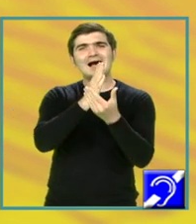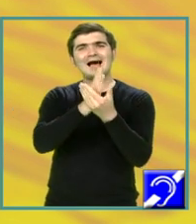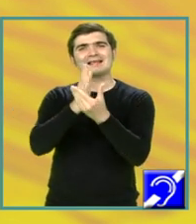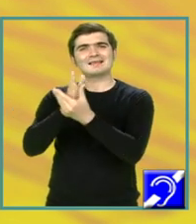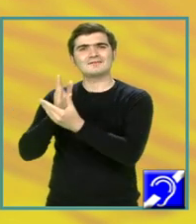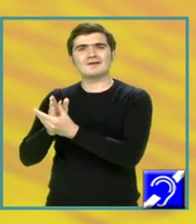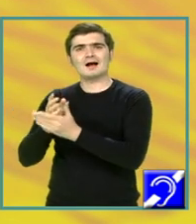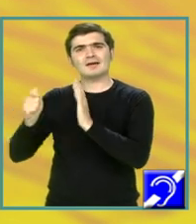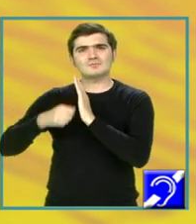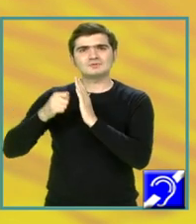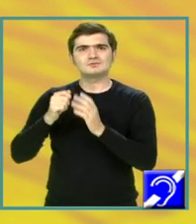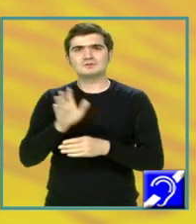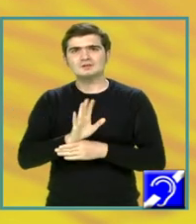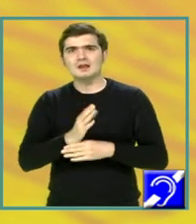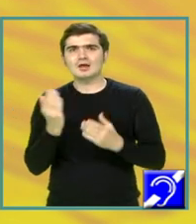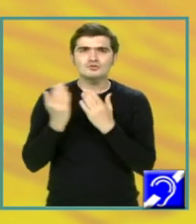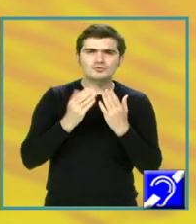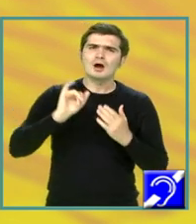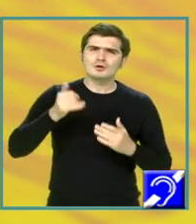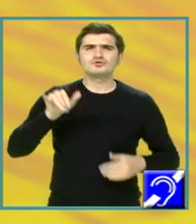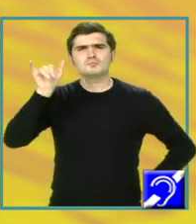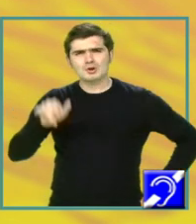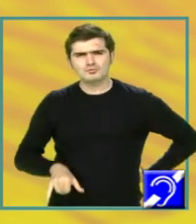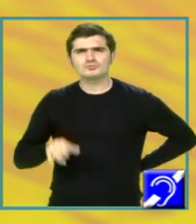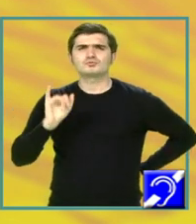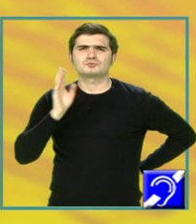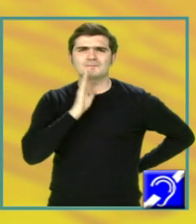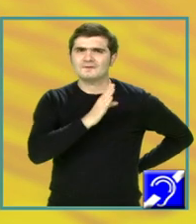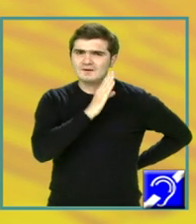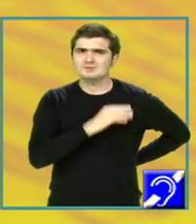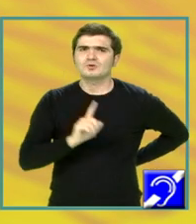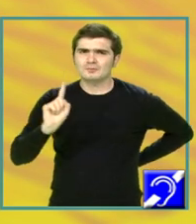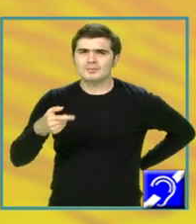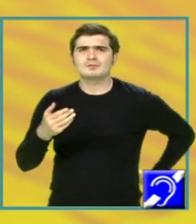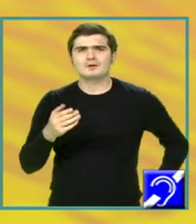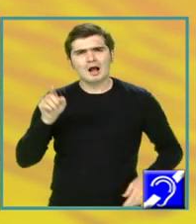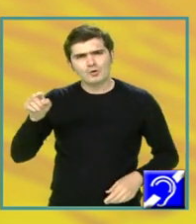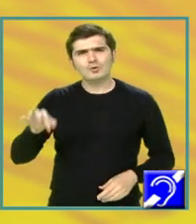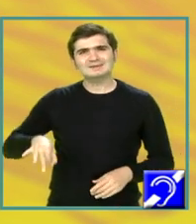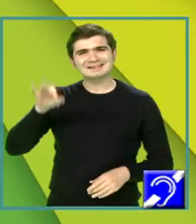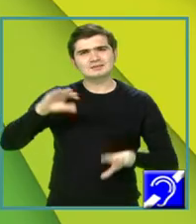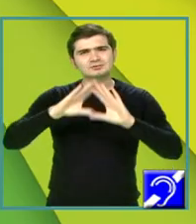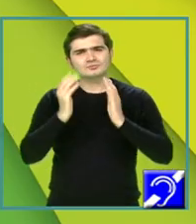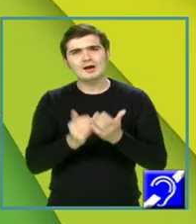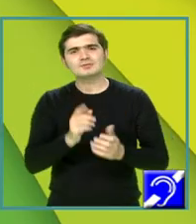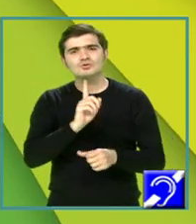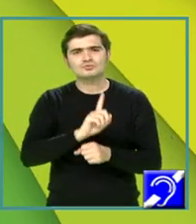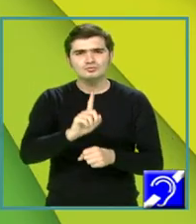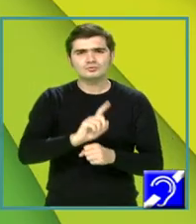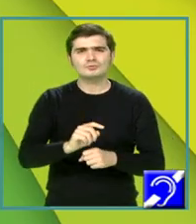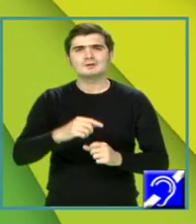Teleșcoală și pe YouTube și pe Facebook și veți regăsi acolo toate aspectele